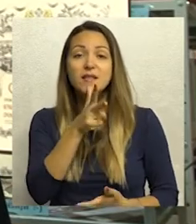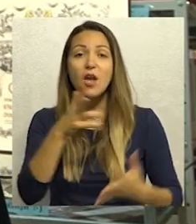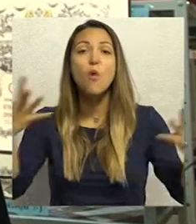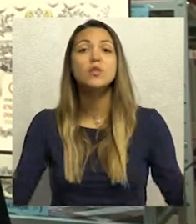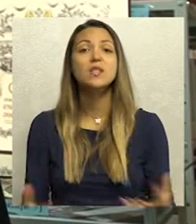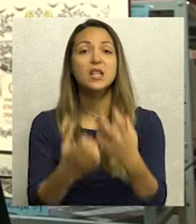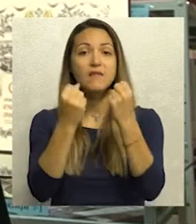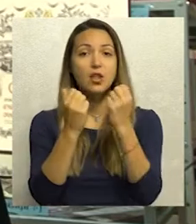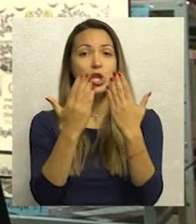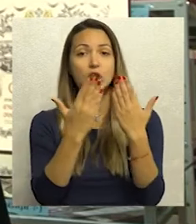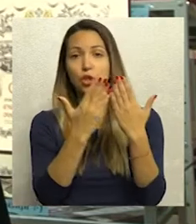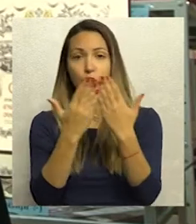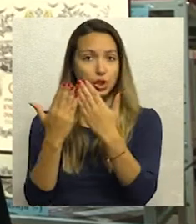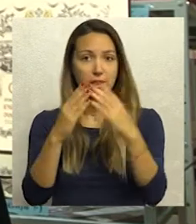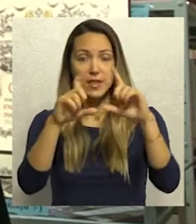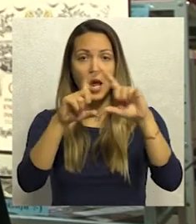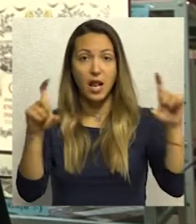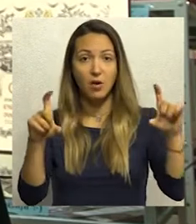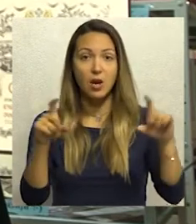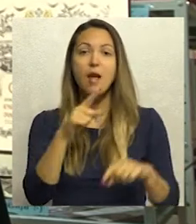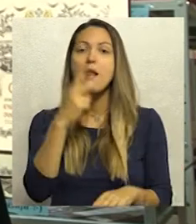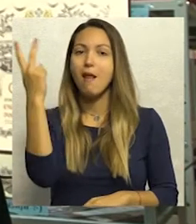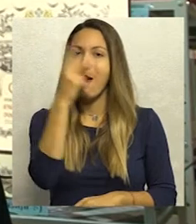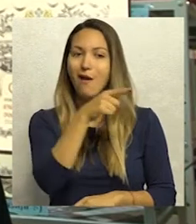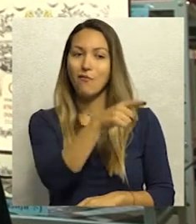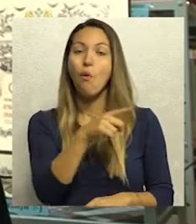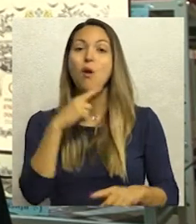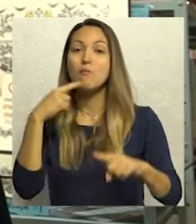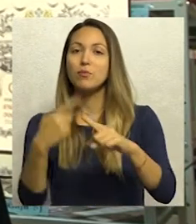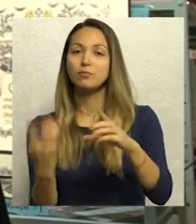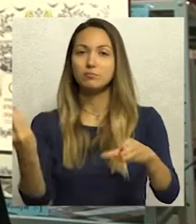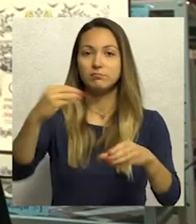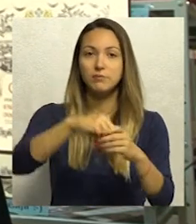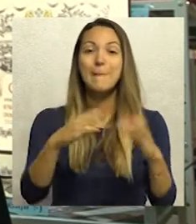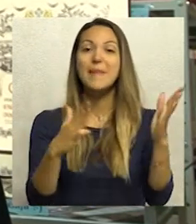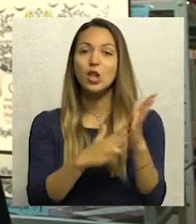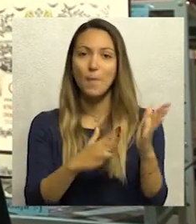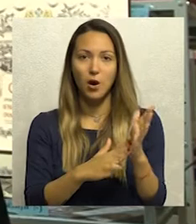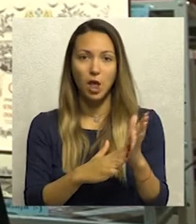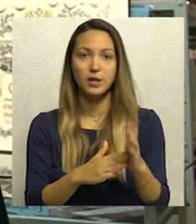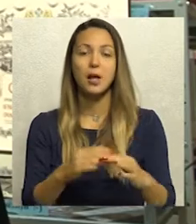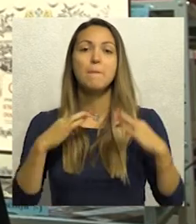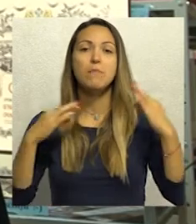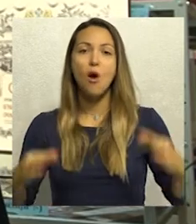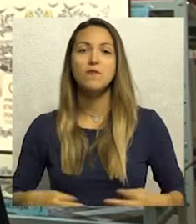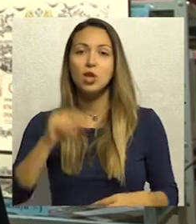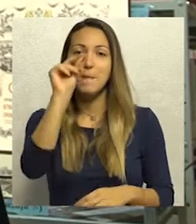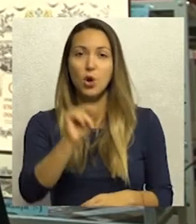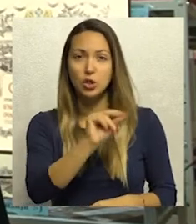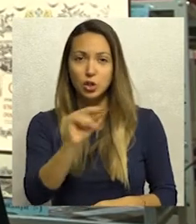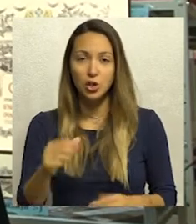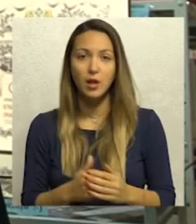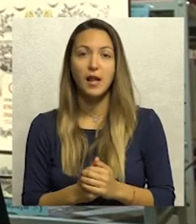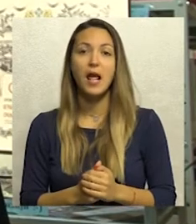Naravno da su se njemu pridružili i mitropoliti, i profesori bogoslovije, i Karlovačke